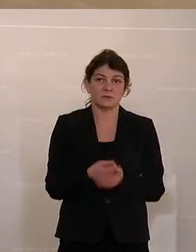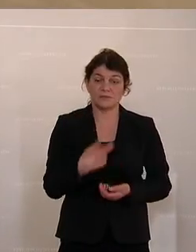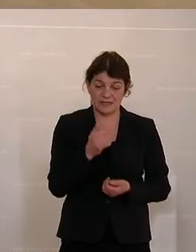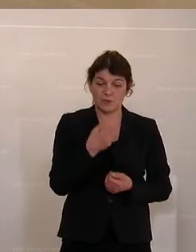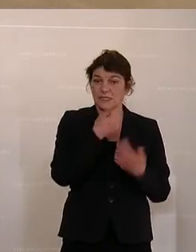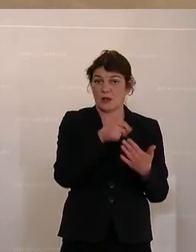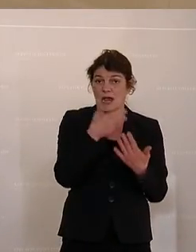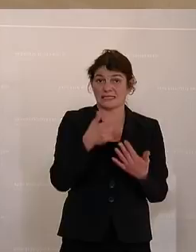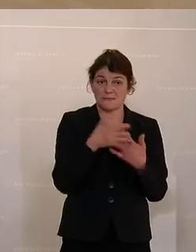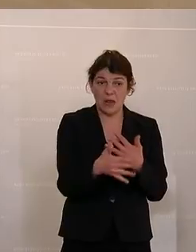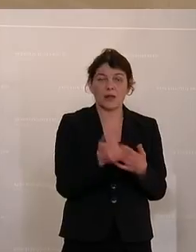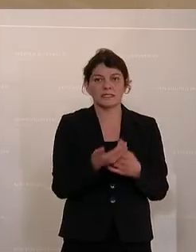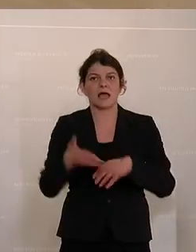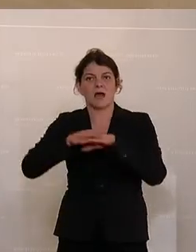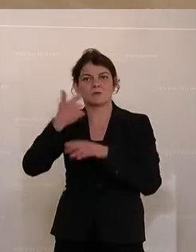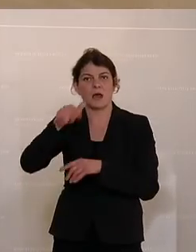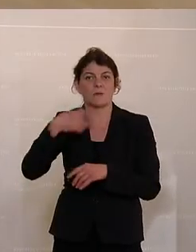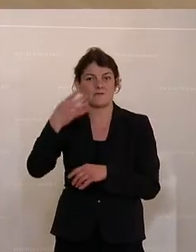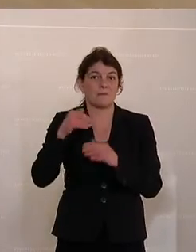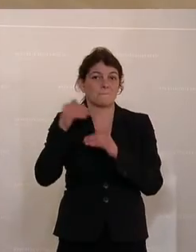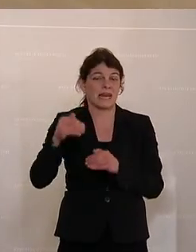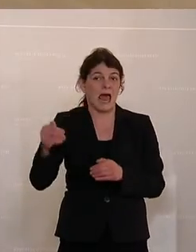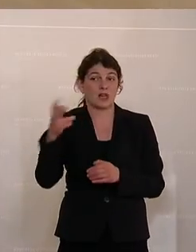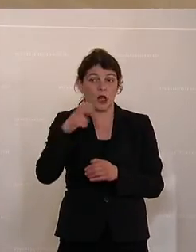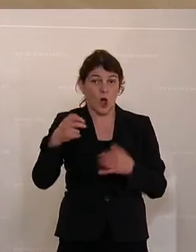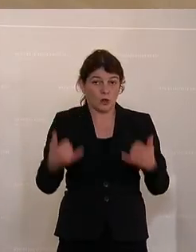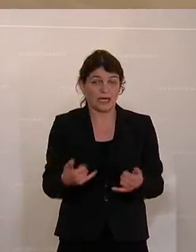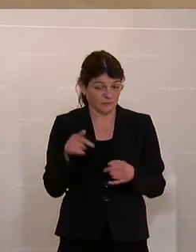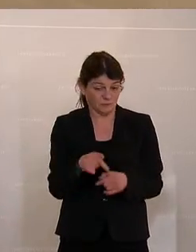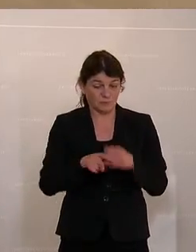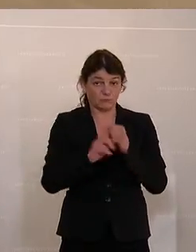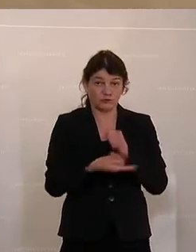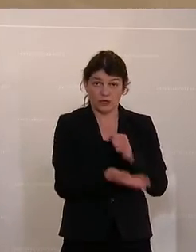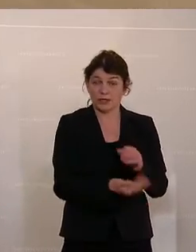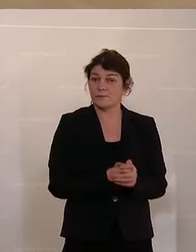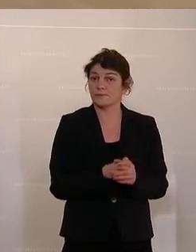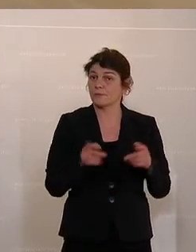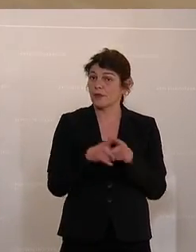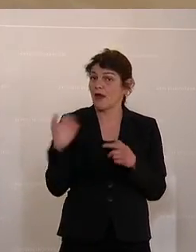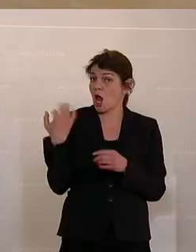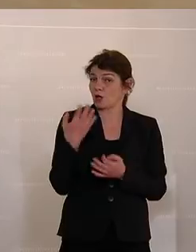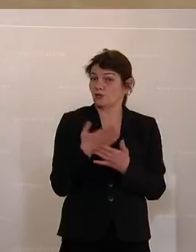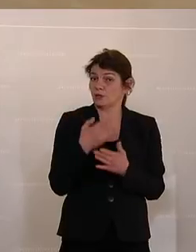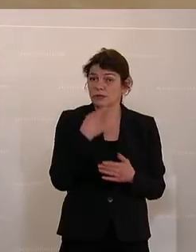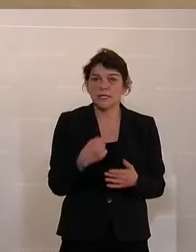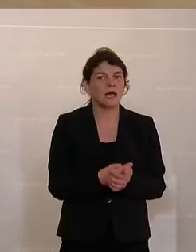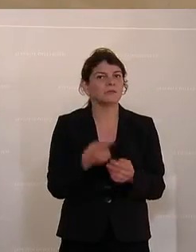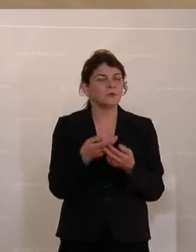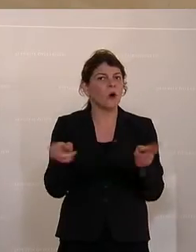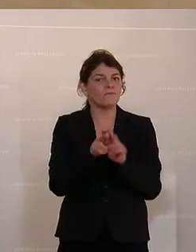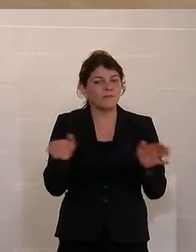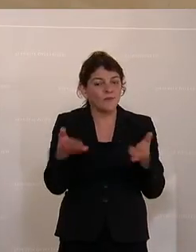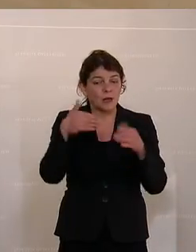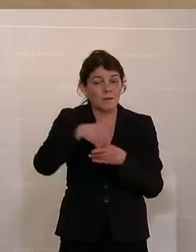680 Millionen auf 2,4 Milliarden Euro in diesem Budget. Und es wurde heute kurz erwähnt, die Umweltförderung im